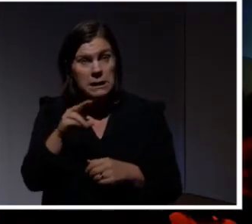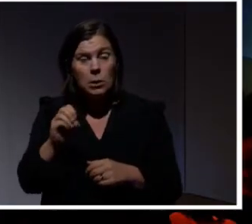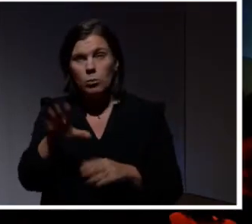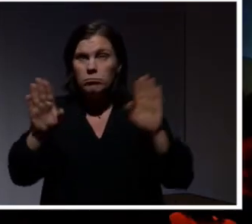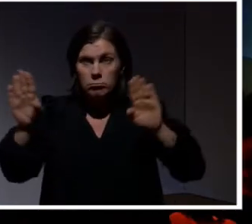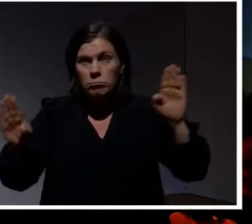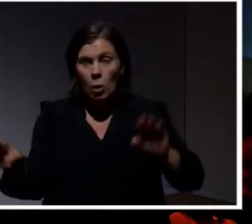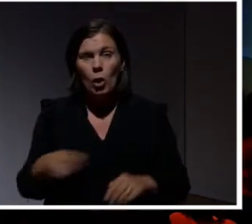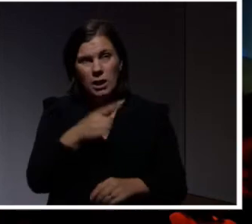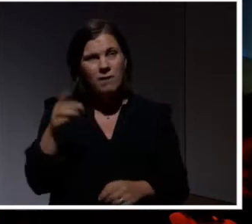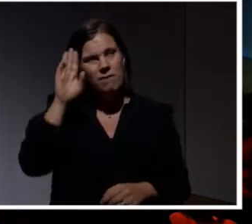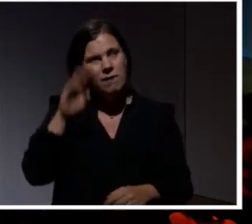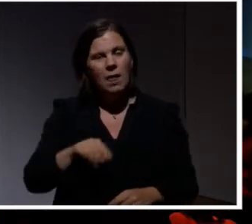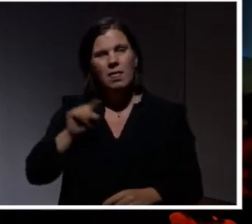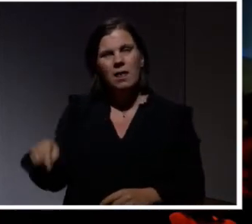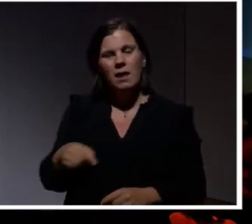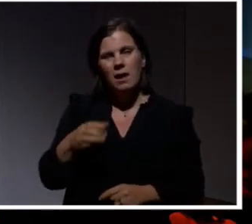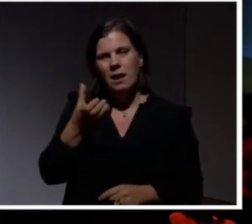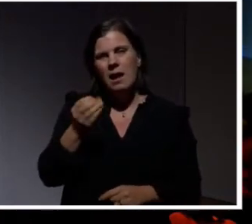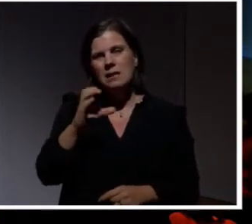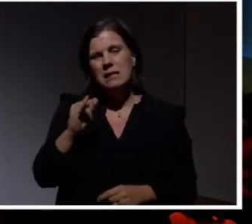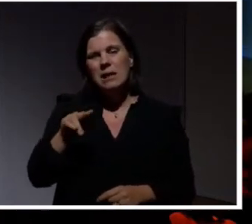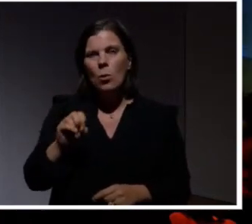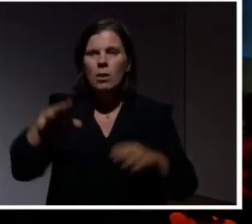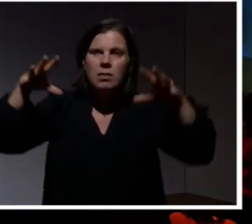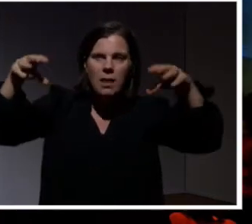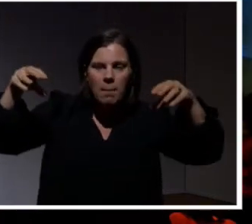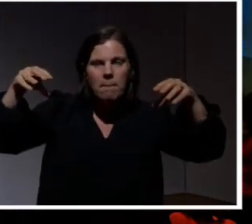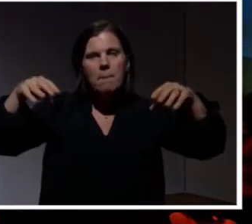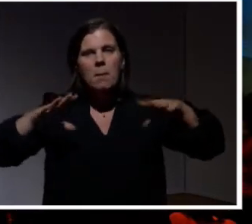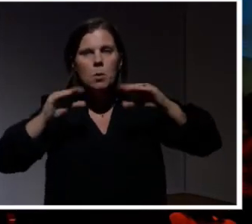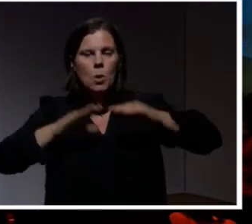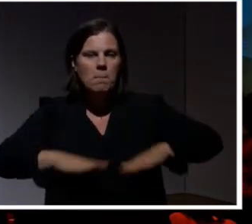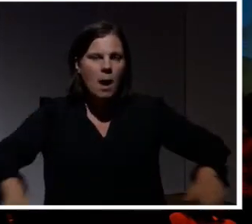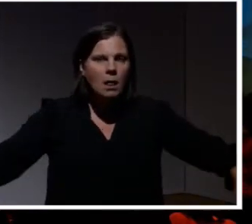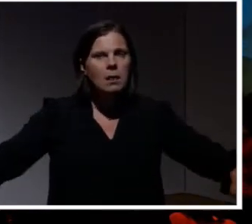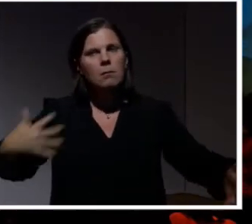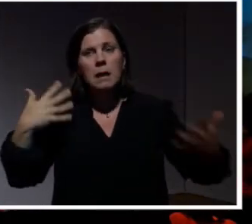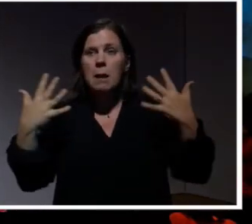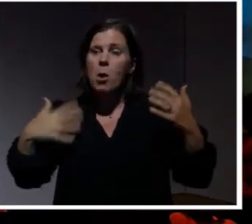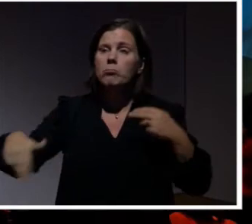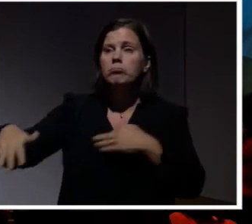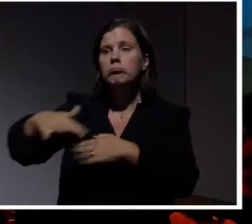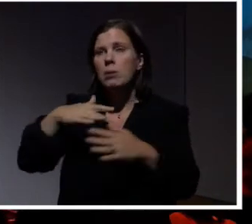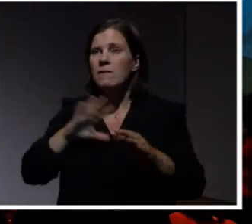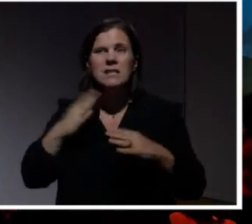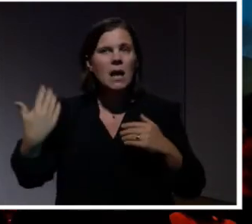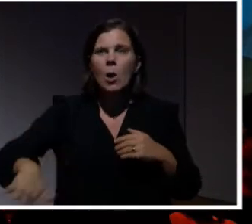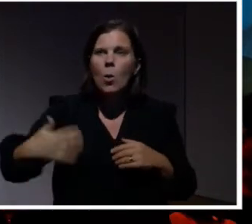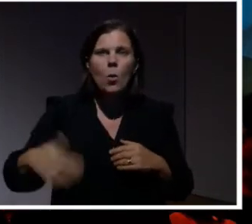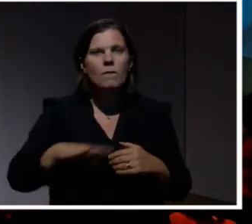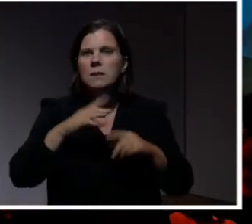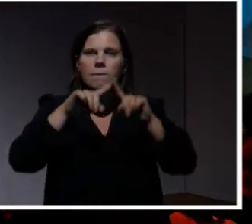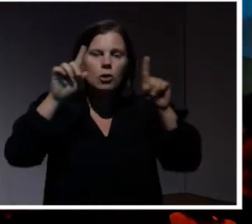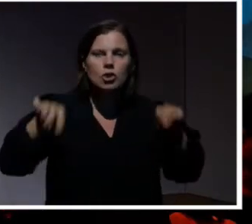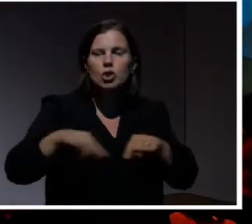då känner ni till att det är en väldigt behaglig miljö. Det är dämpad belysning, mjuka mattor, inga klockor, inga fönster. Det